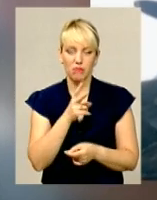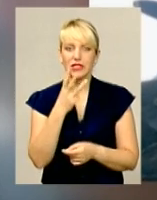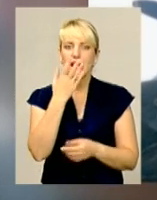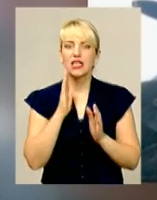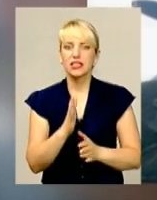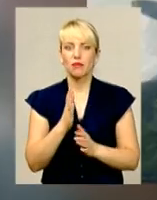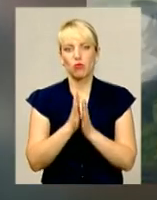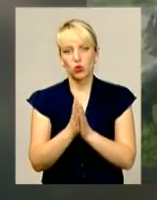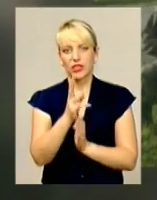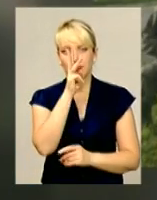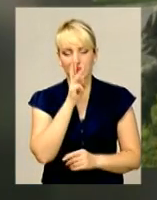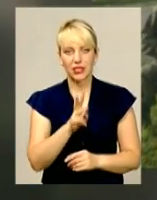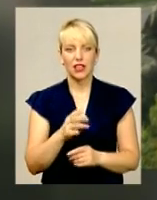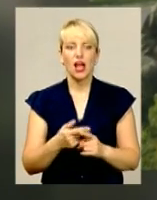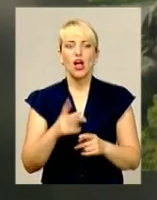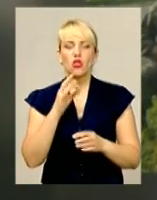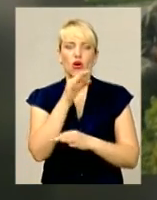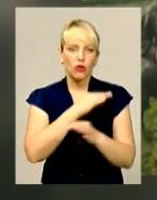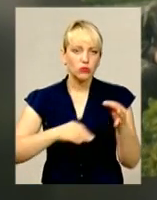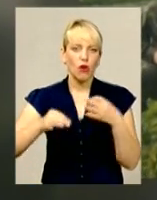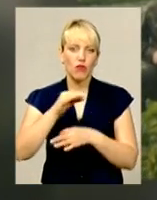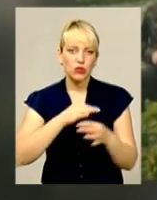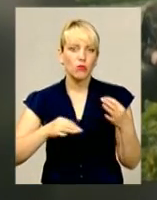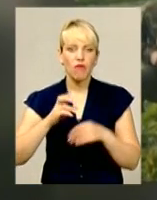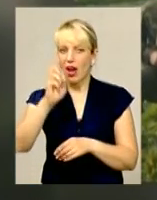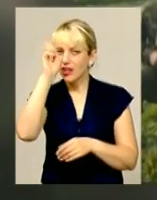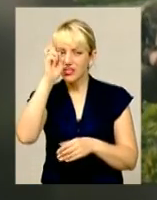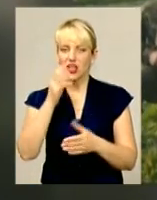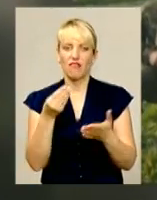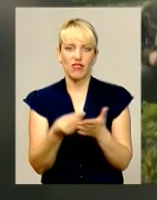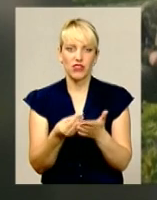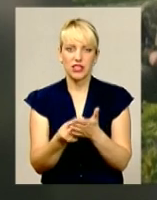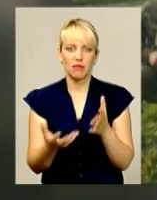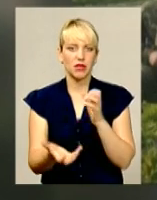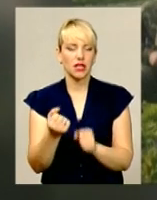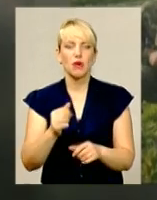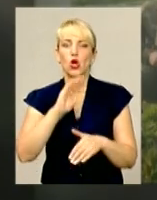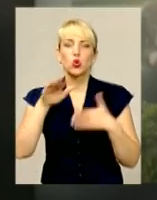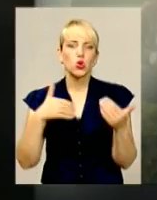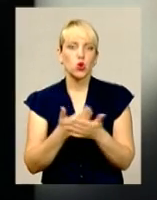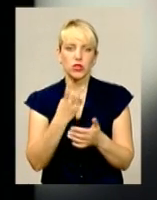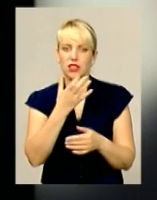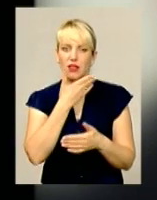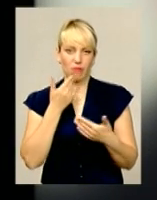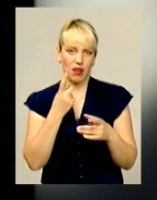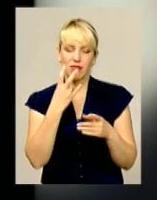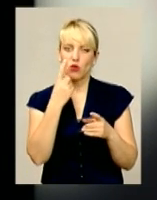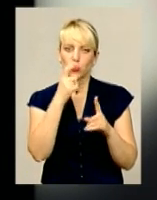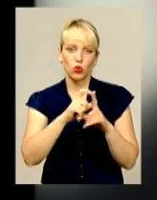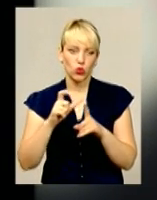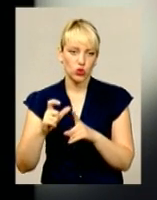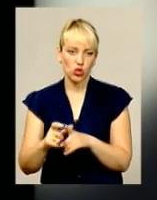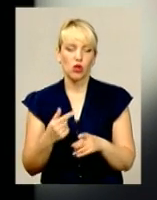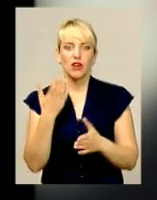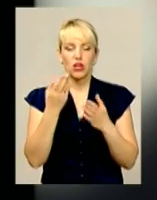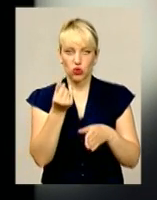Олександра Петраківського далі розмов не зайшла. А отже, про державну фінансову підтримку і досі ні слова. Якщо ж гроші не виділять, родина бійця